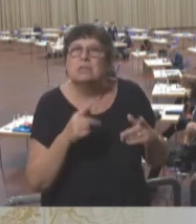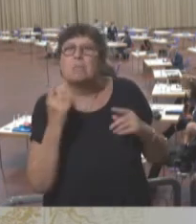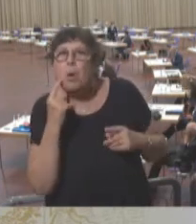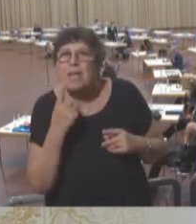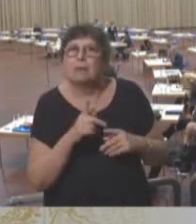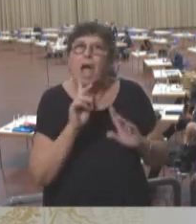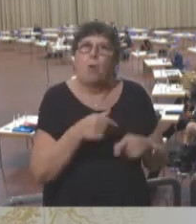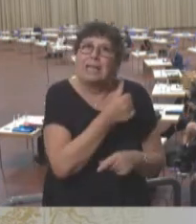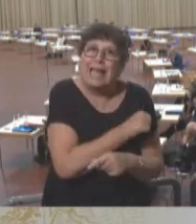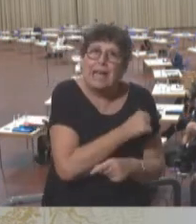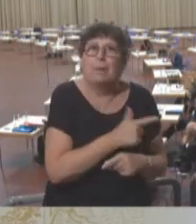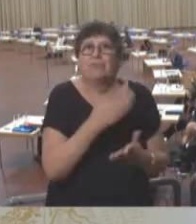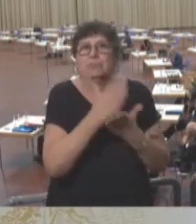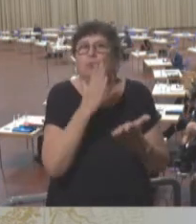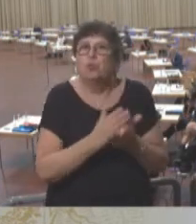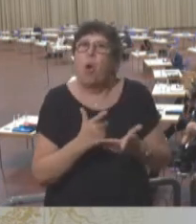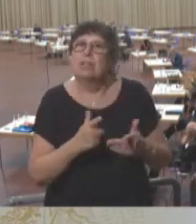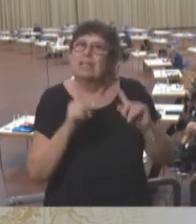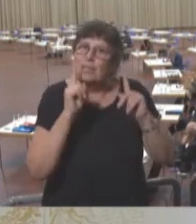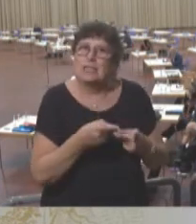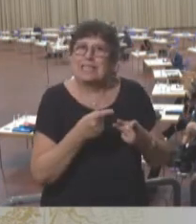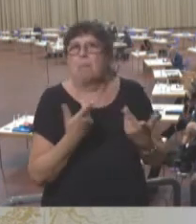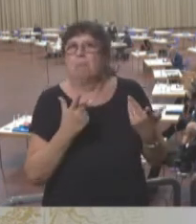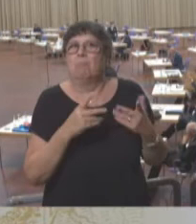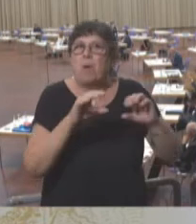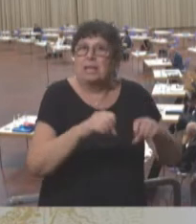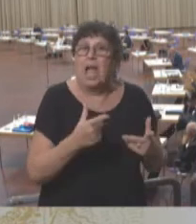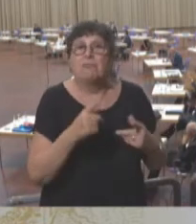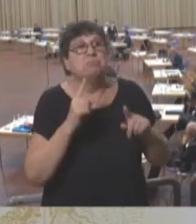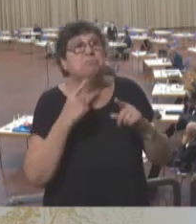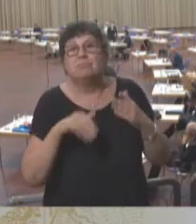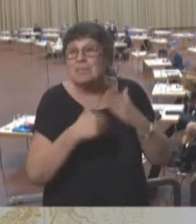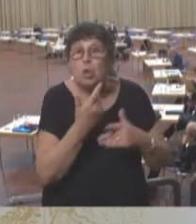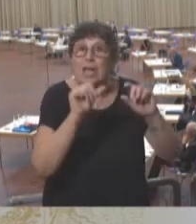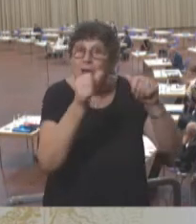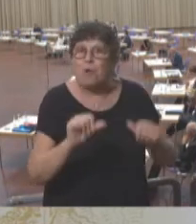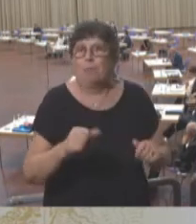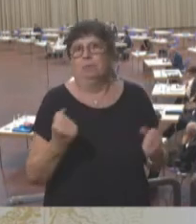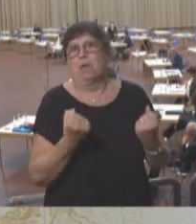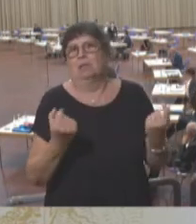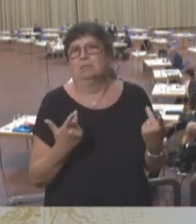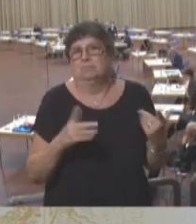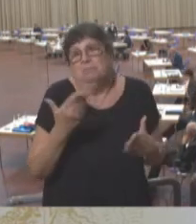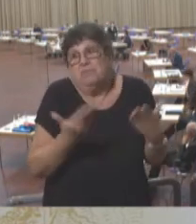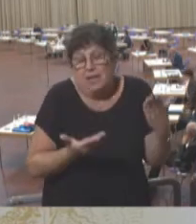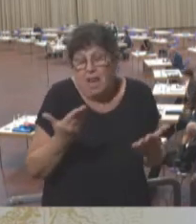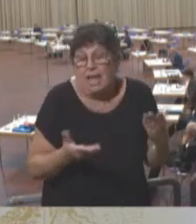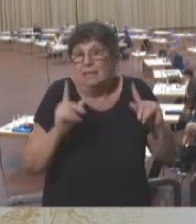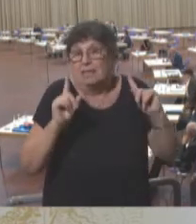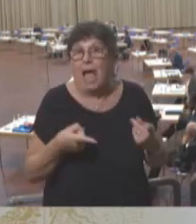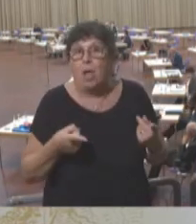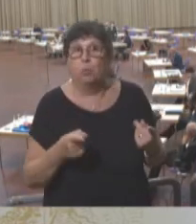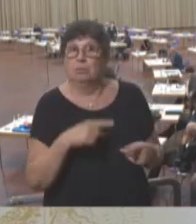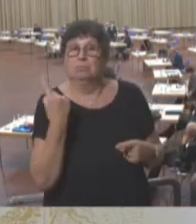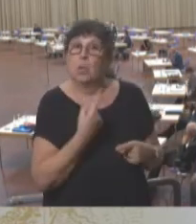geimpft sind oder an den mittleren, die geimpft sind, abzuarbeiten und wird neue Varianten ausbilden, die eventuell auch uns dann